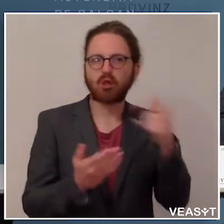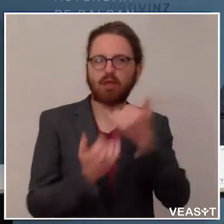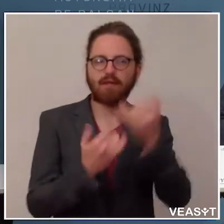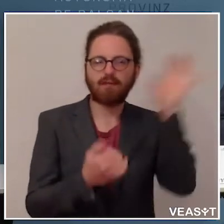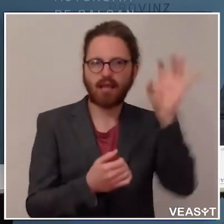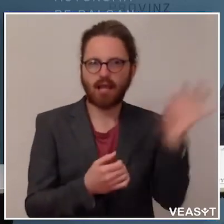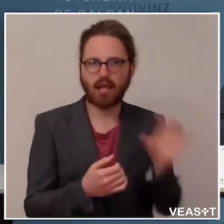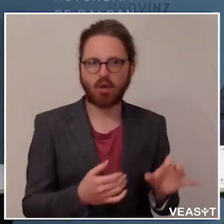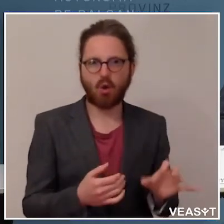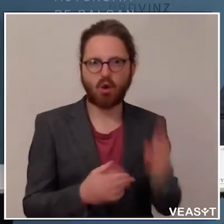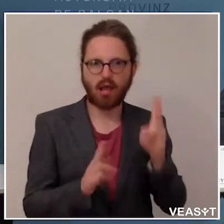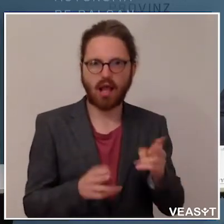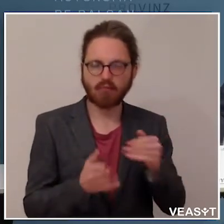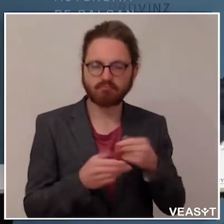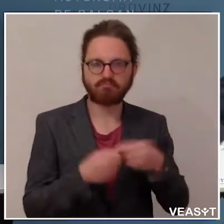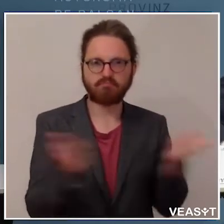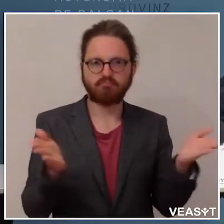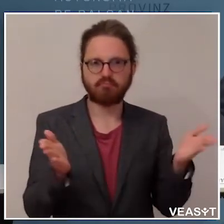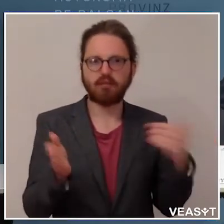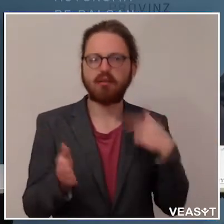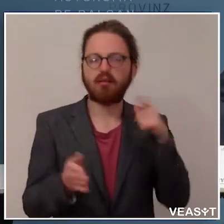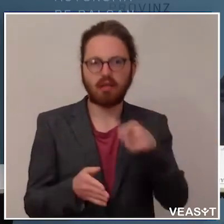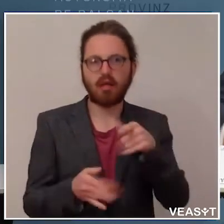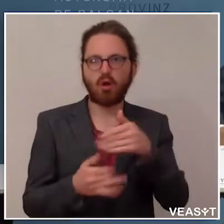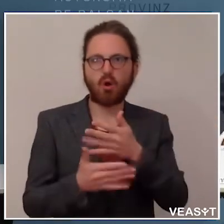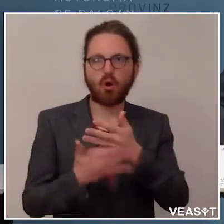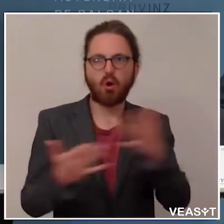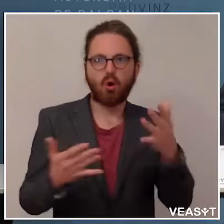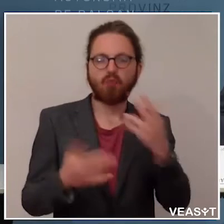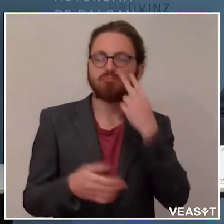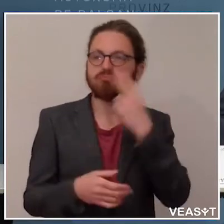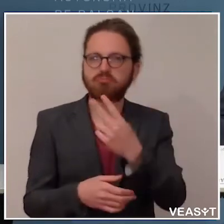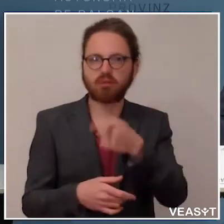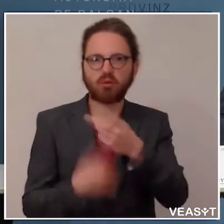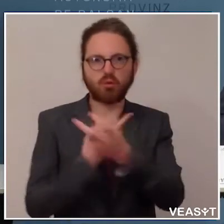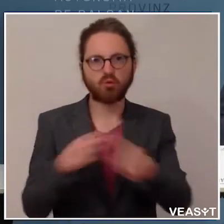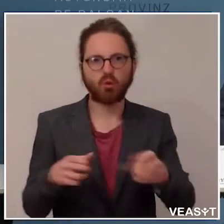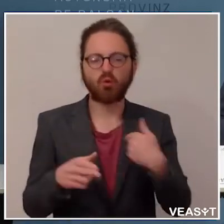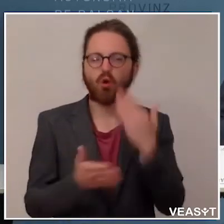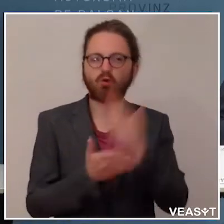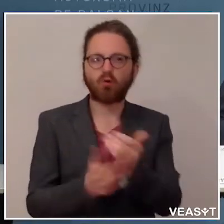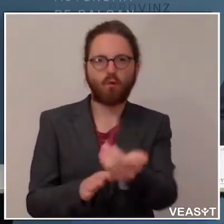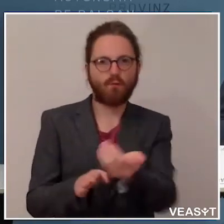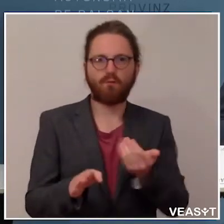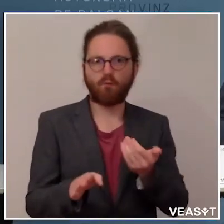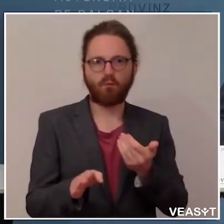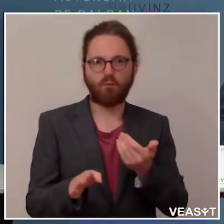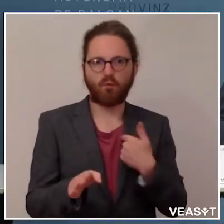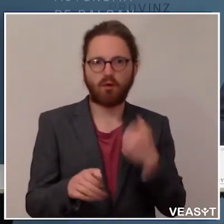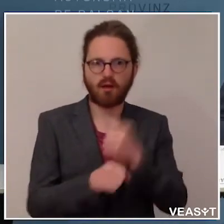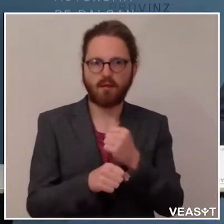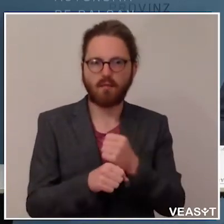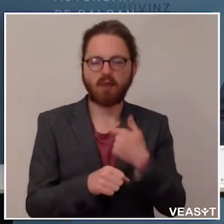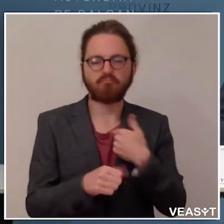hat es dafür große Aufmerksamkeit gesorgt, wenn Südtirol jetzt im Prinzip das schon vorweggenommen hat. Aufbauend auf unsere